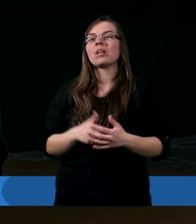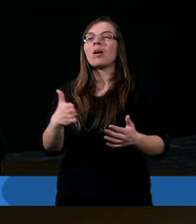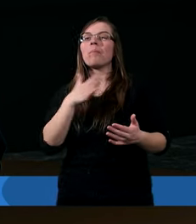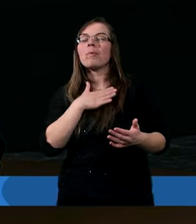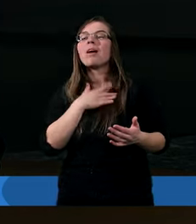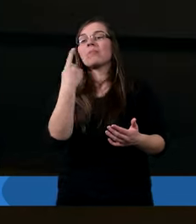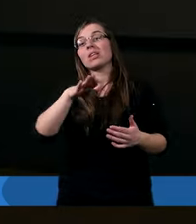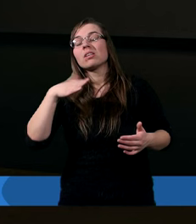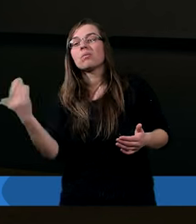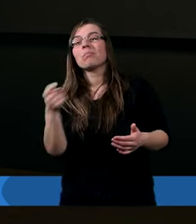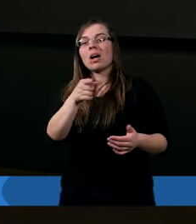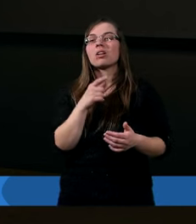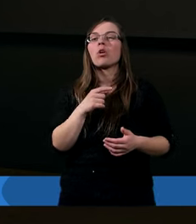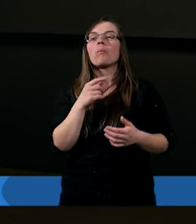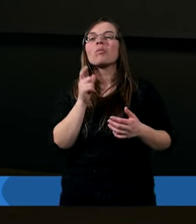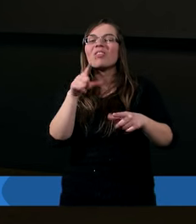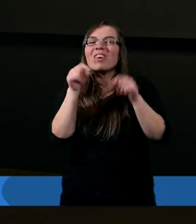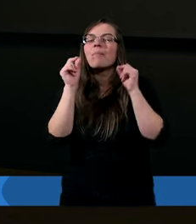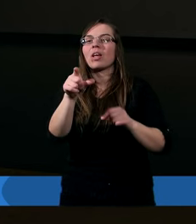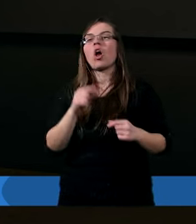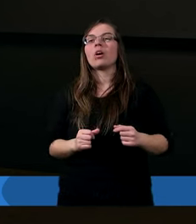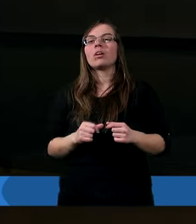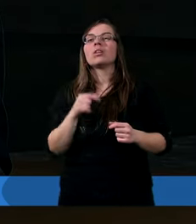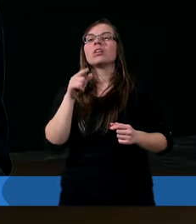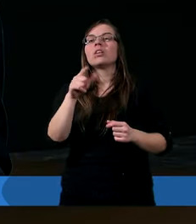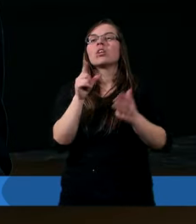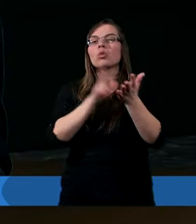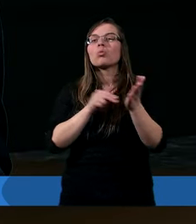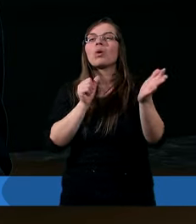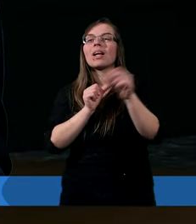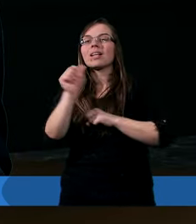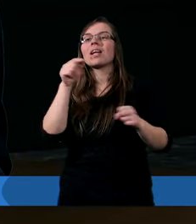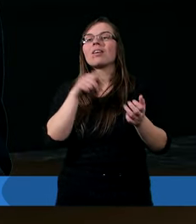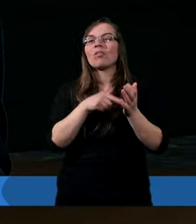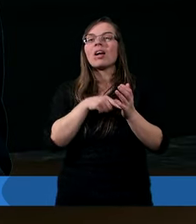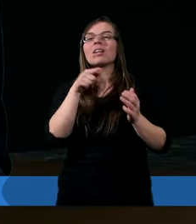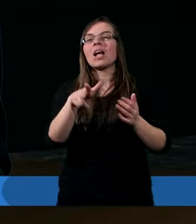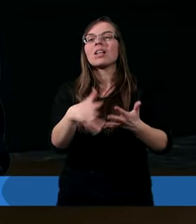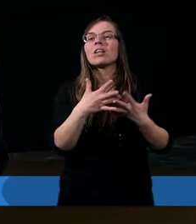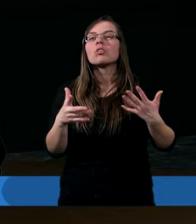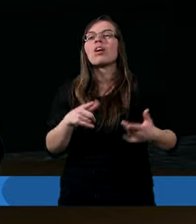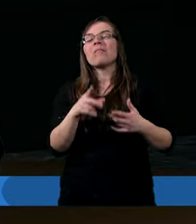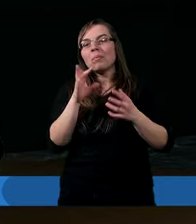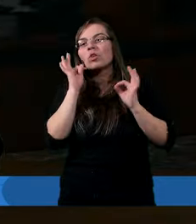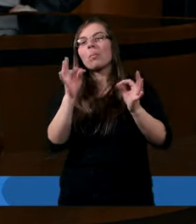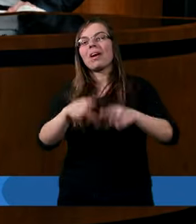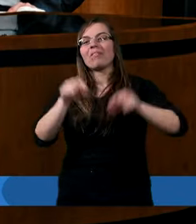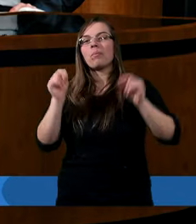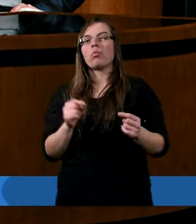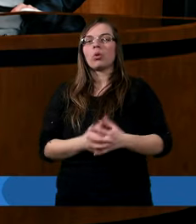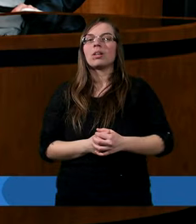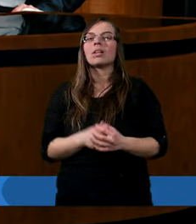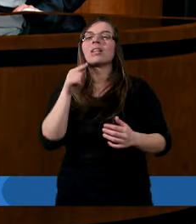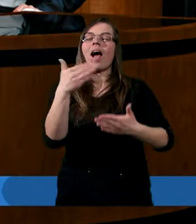Mamy z jednej strony Boga, który działa w niebie, a z drugiej strony Boga, który działa tutaj na tej ziemi właśnie dla nas. I